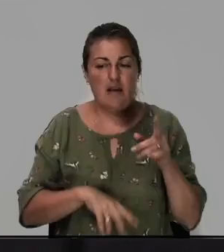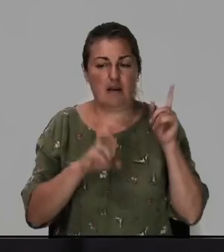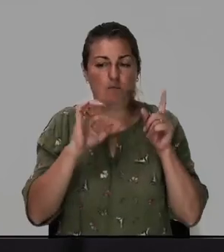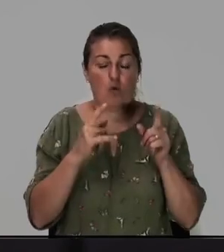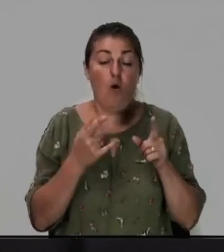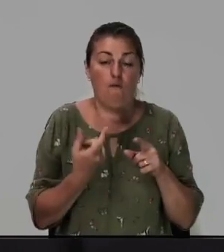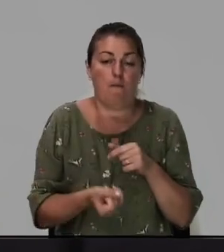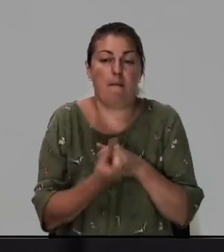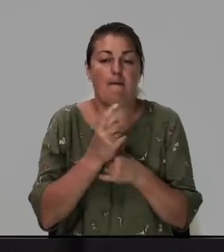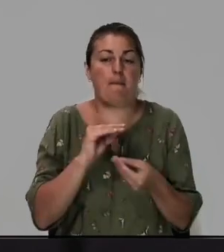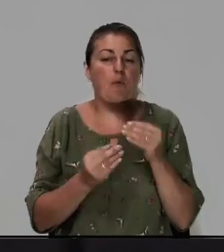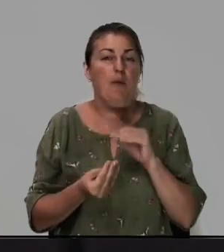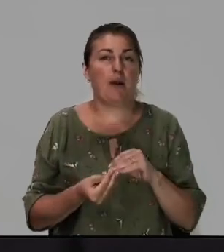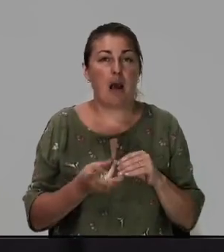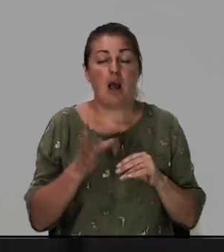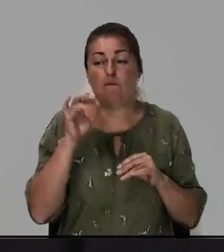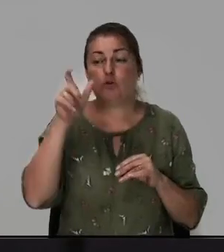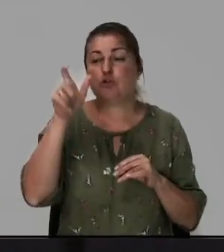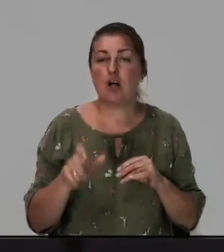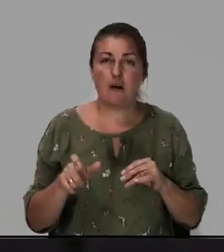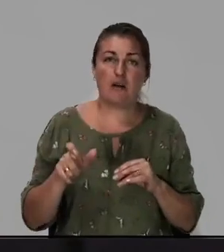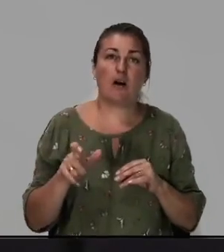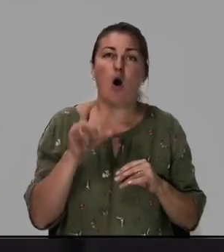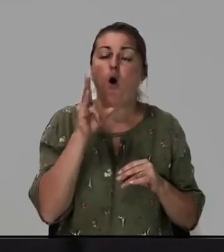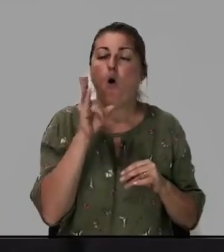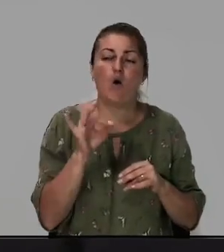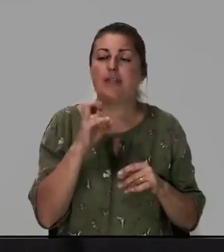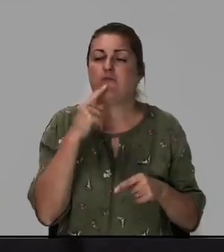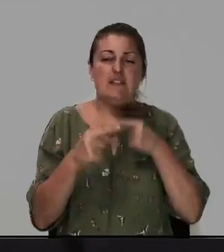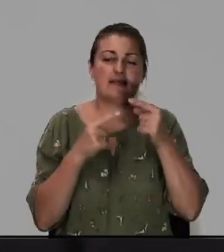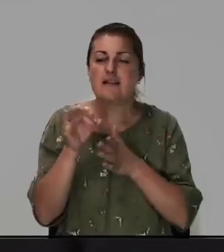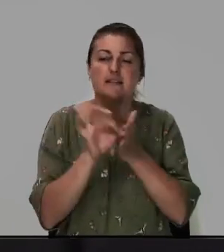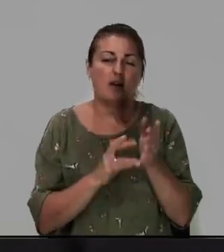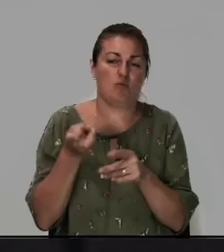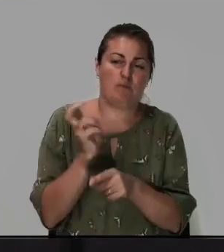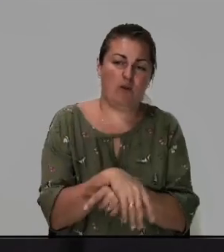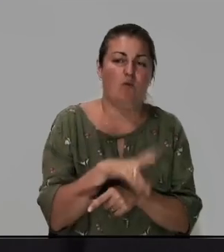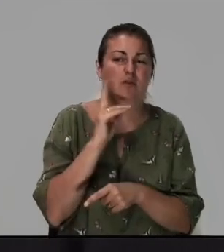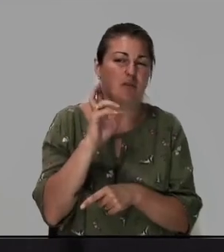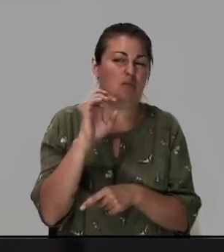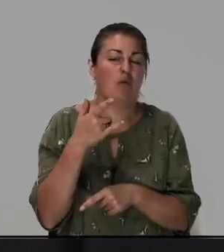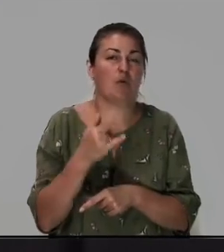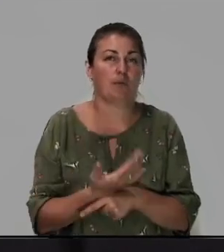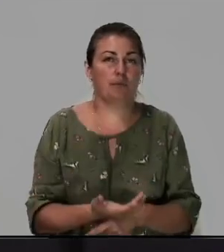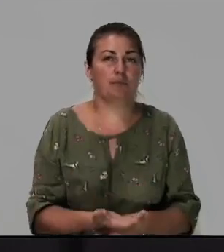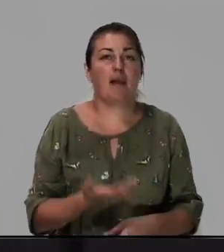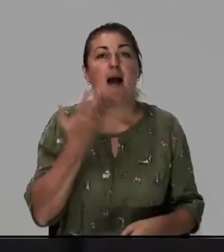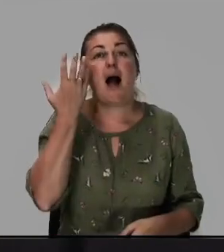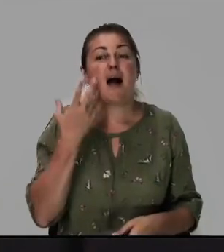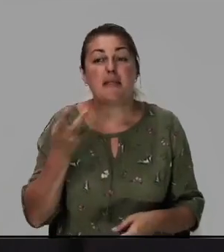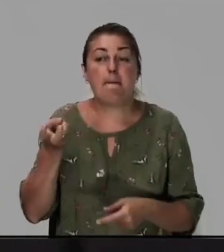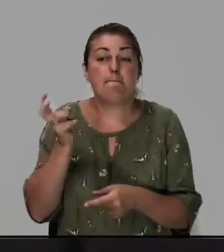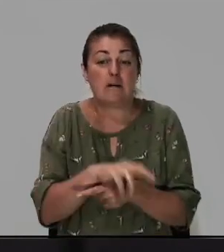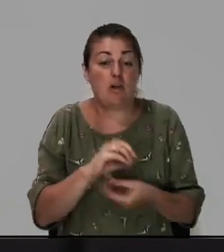приходят проблемы и вот человек он не всегда сразу приходит когда пришла